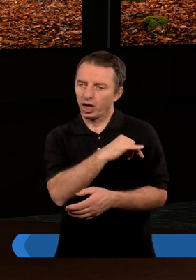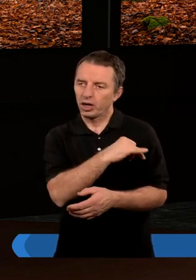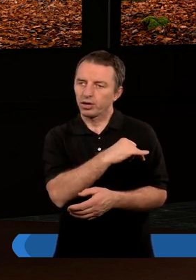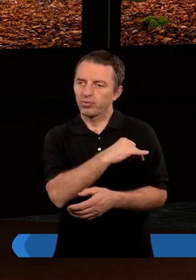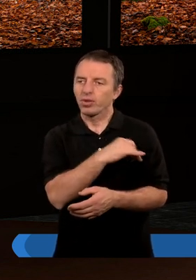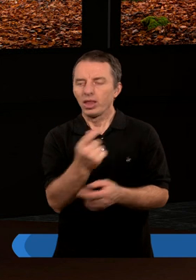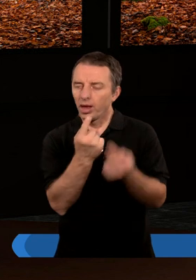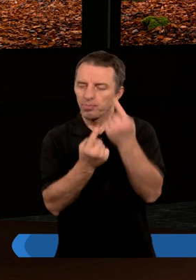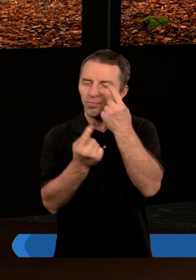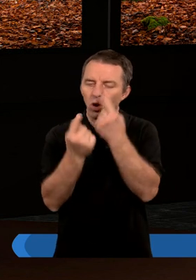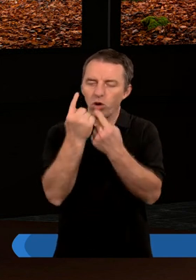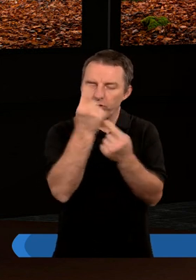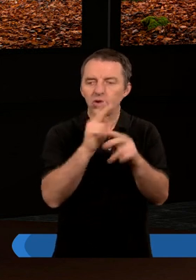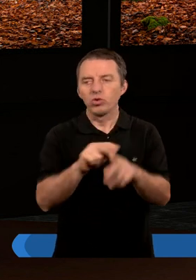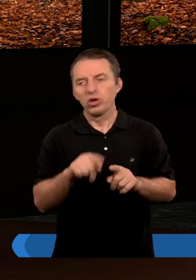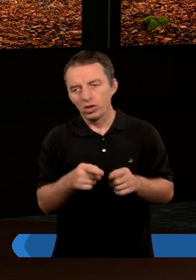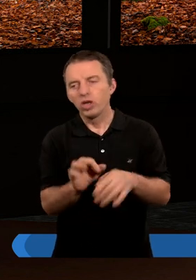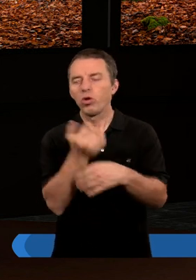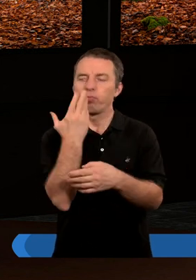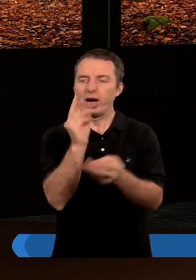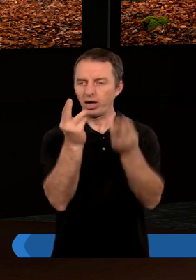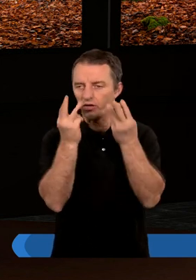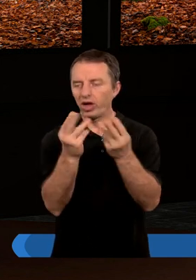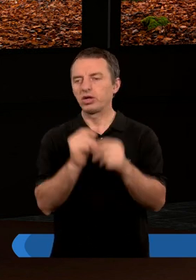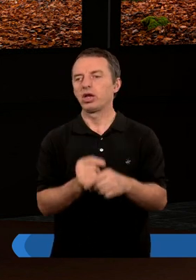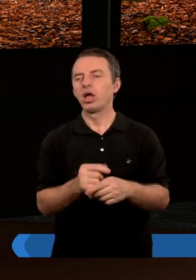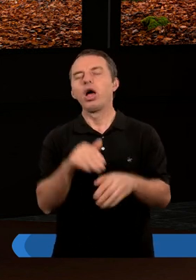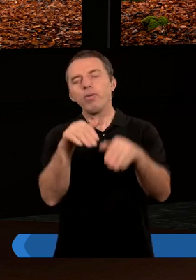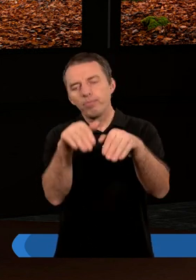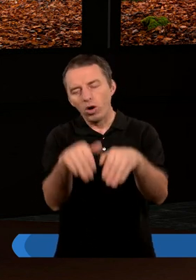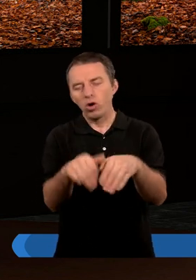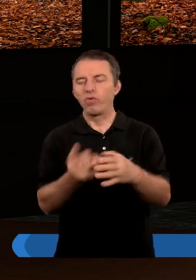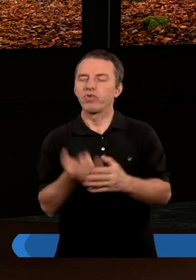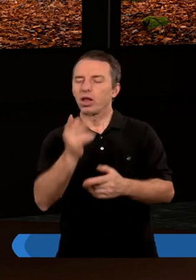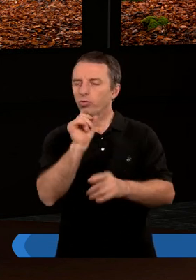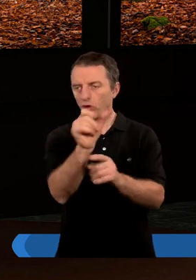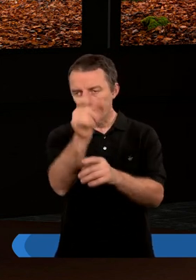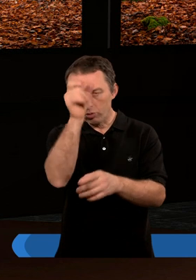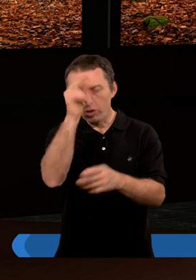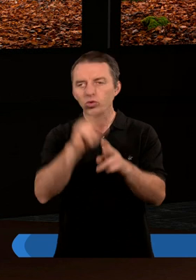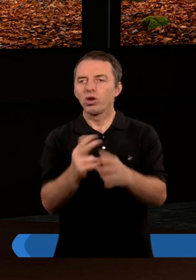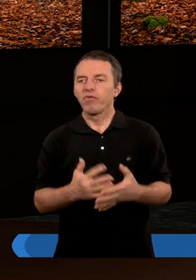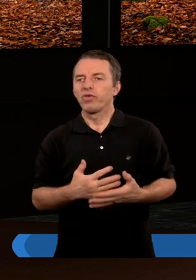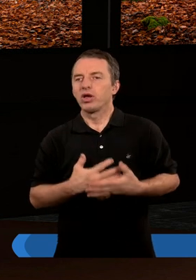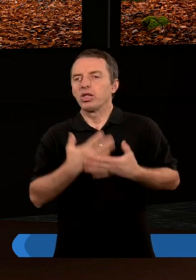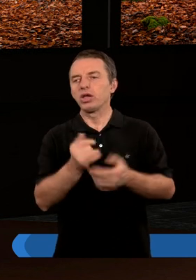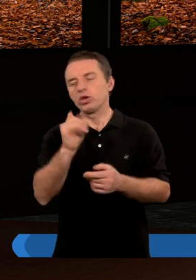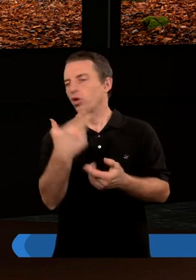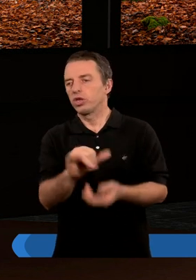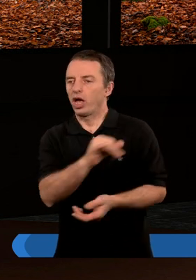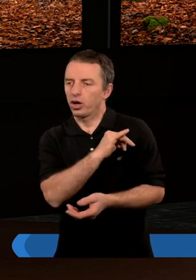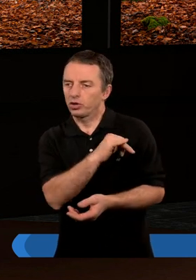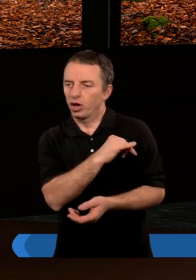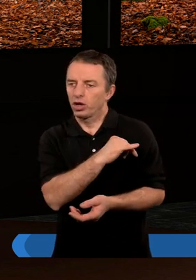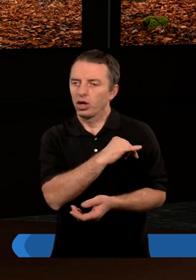te motywacje, które nami kierują są też bardzo ważne i mogą wiele mówić o człowieku. Czasem wydaje nam się, że ktoś nie